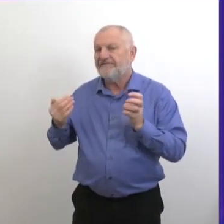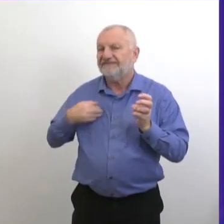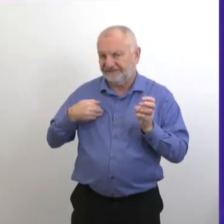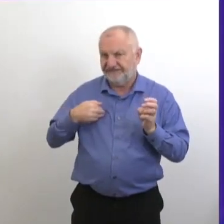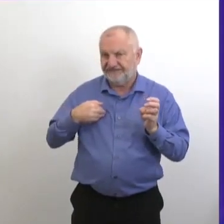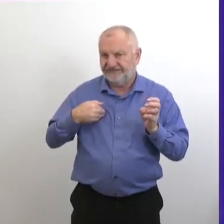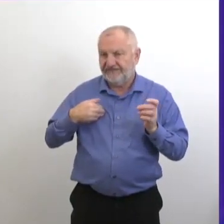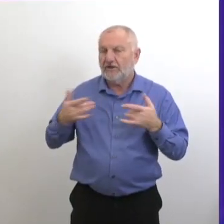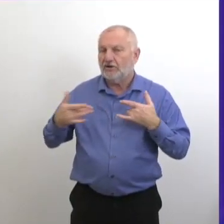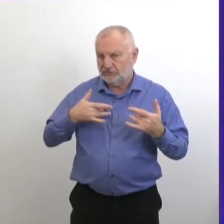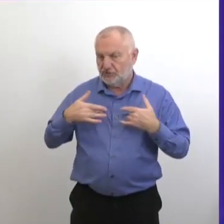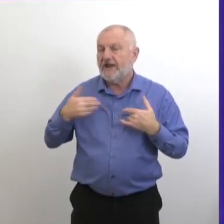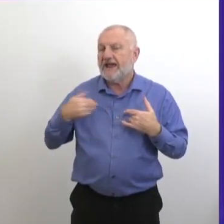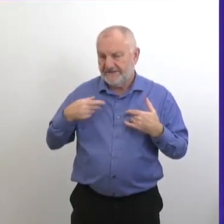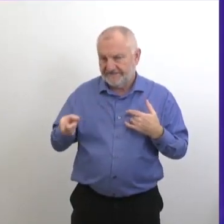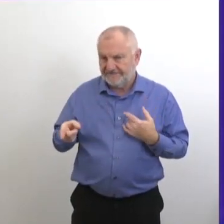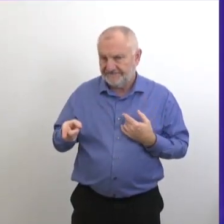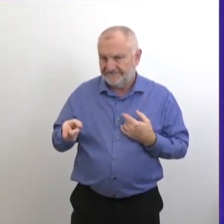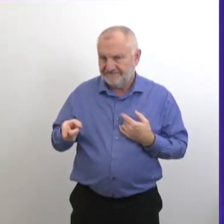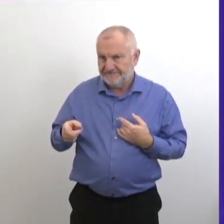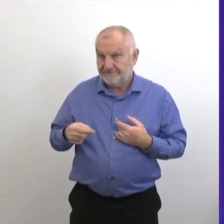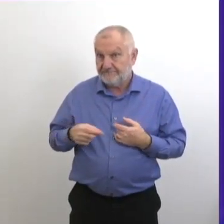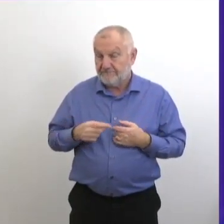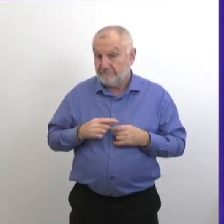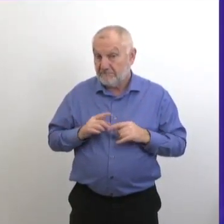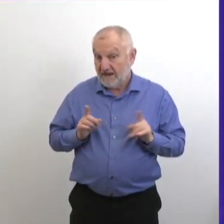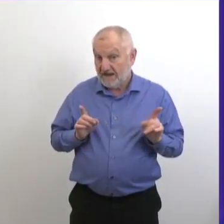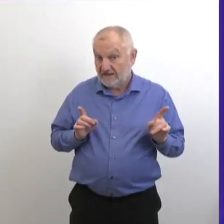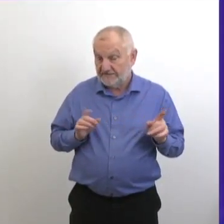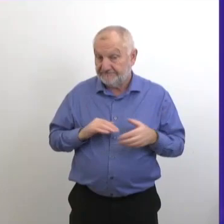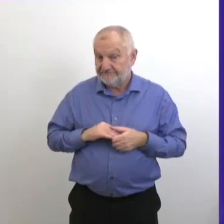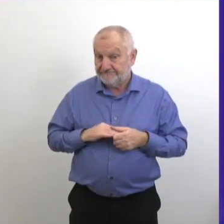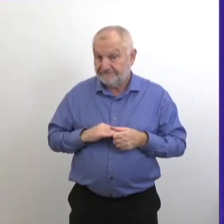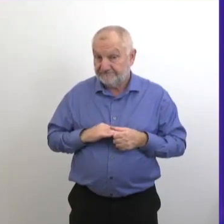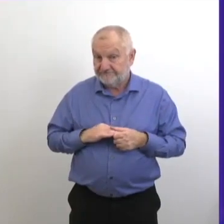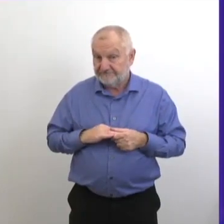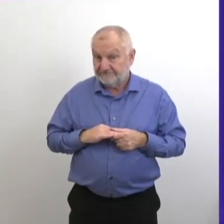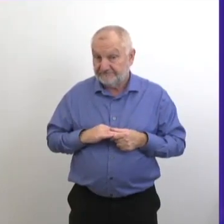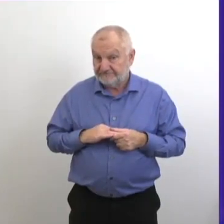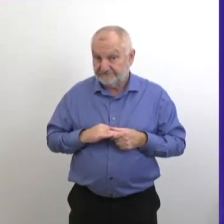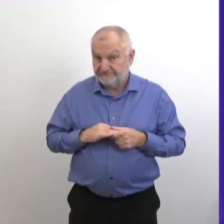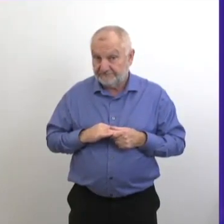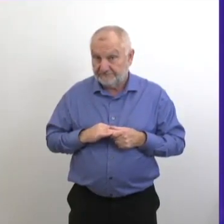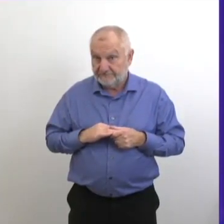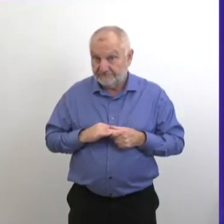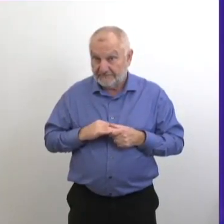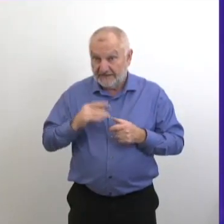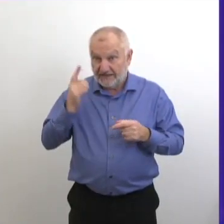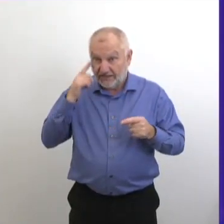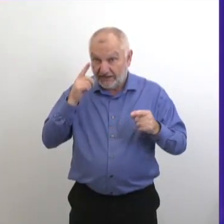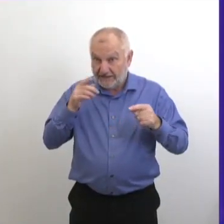problèmes de santé sous-jacents. Mais encore une fois, quand on commence à parler de ça, les gens mettent trop d'emphase là-dessus.